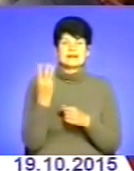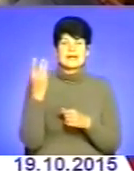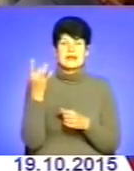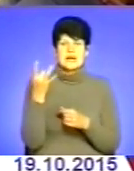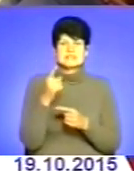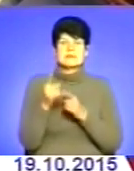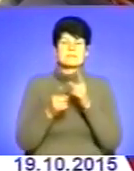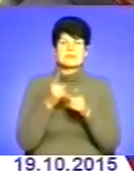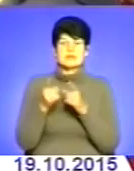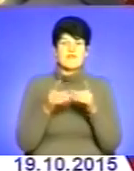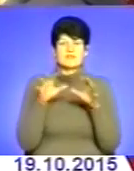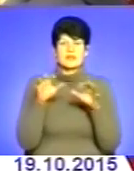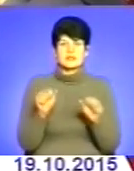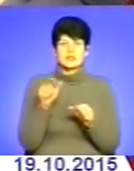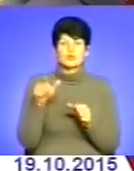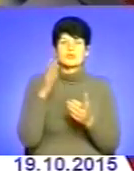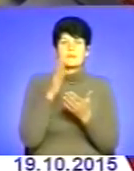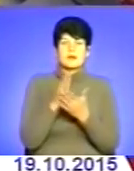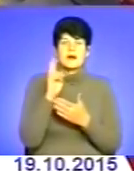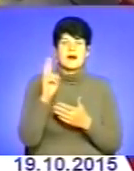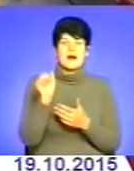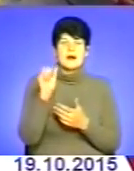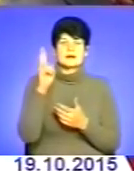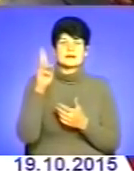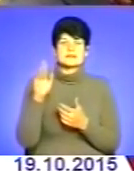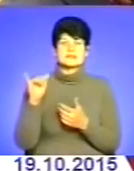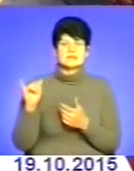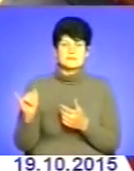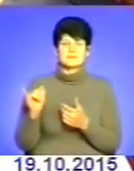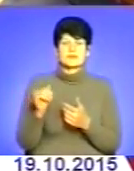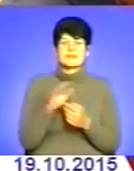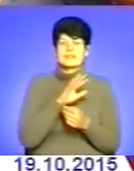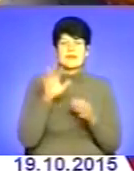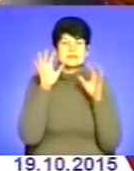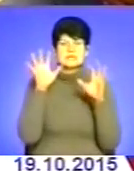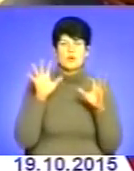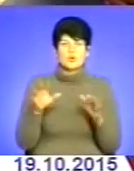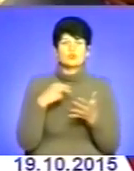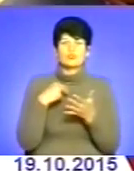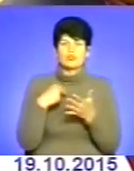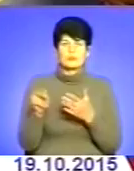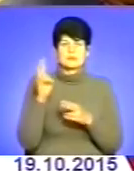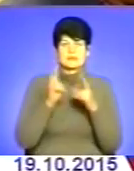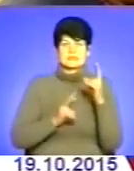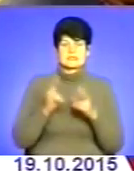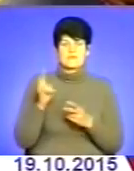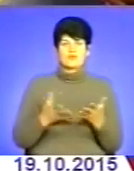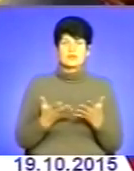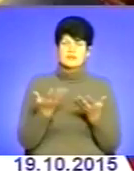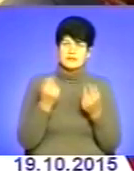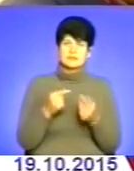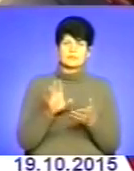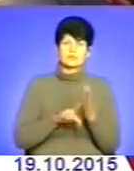власника Люди мають дотепер акції Розумієте, незаконно викуплений цей завод Давайте з того питання будемо